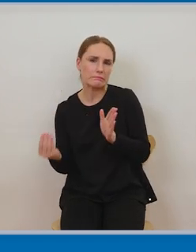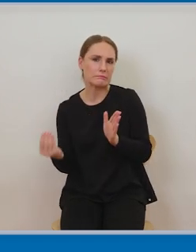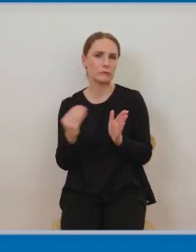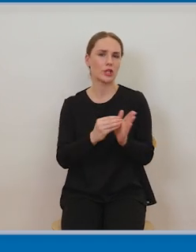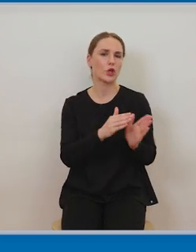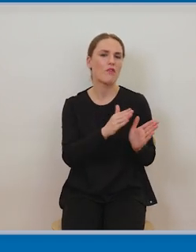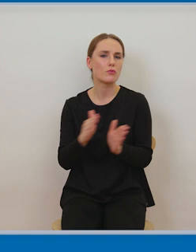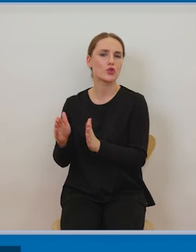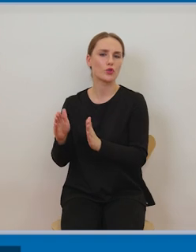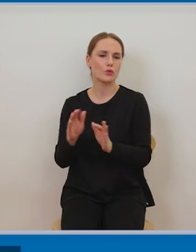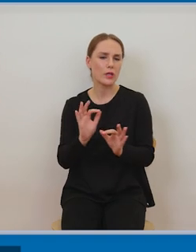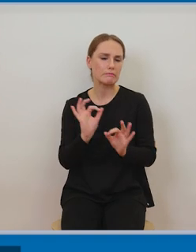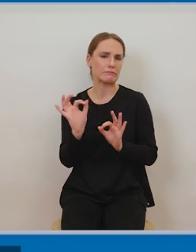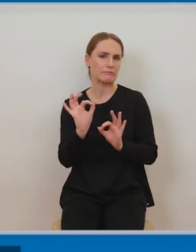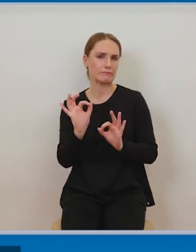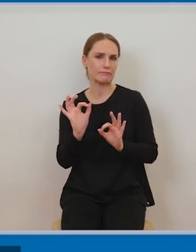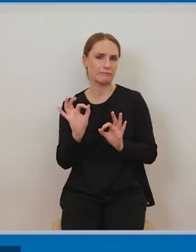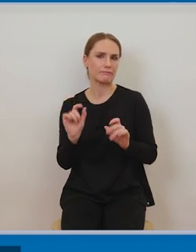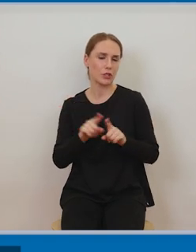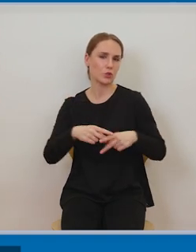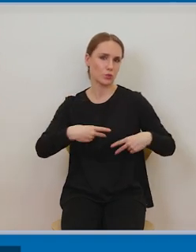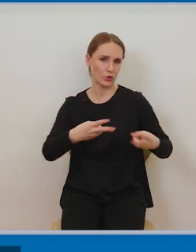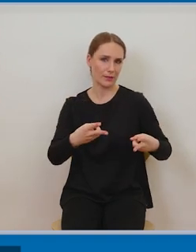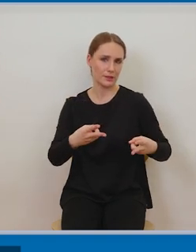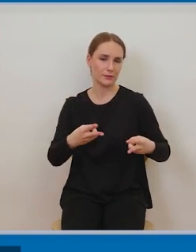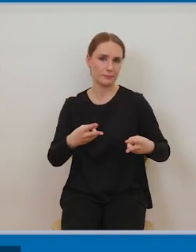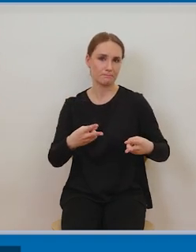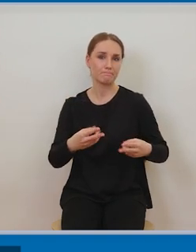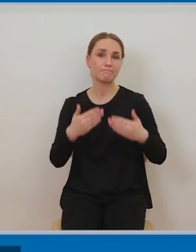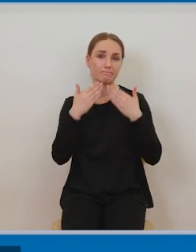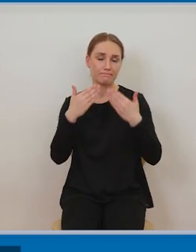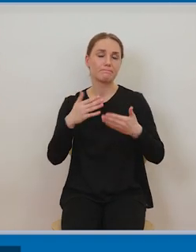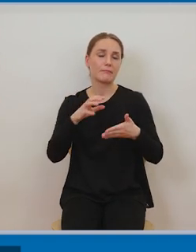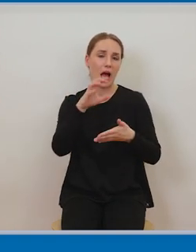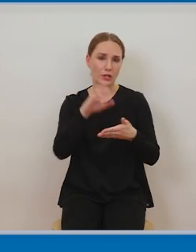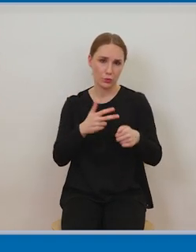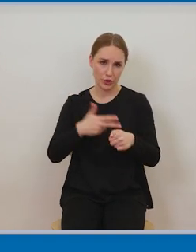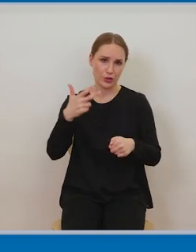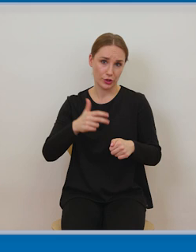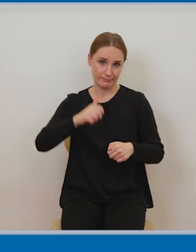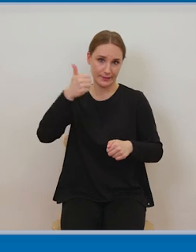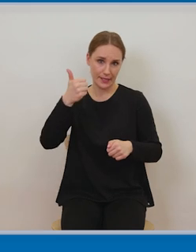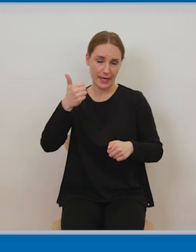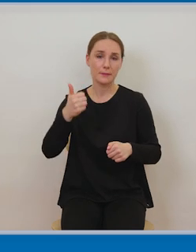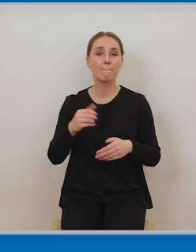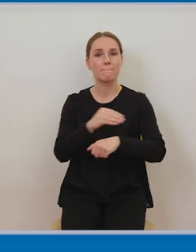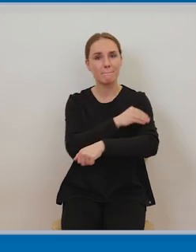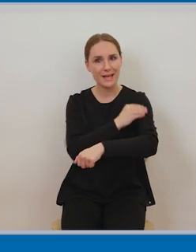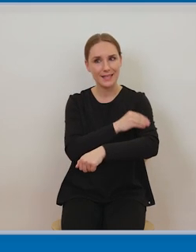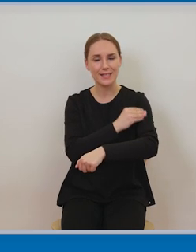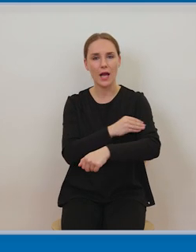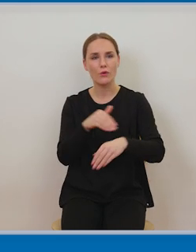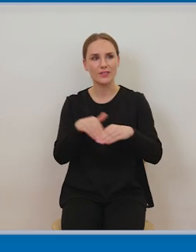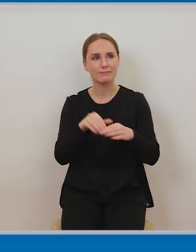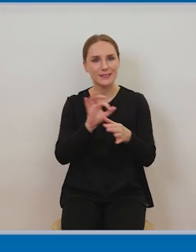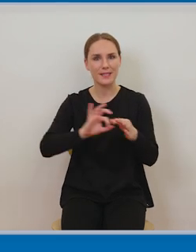dodatkowy komentarz i wtedy ten materiał może być te treści edukacyjne mogą być udostępniane tylko do tej części studentów